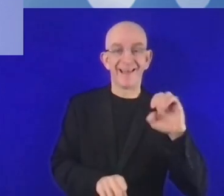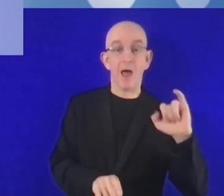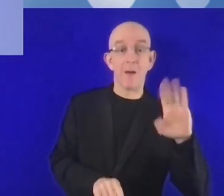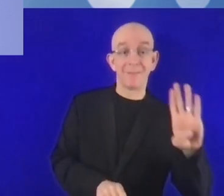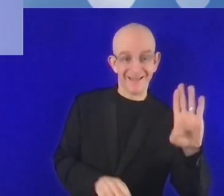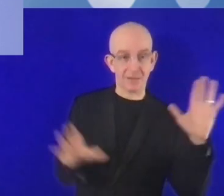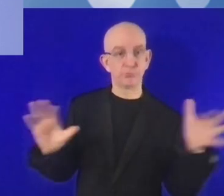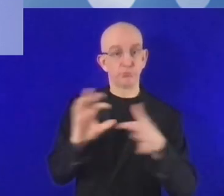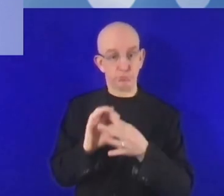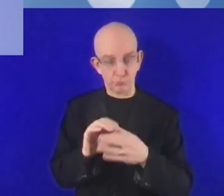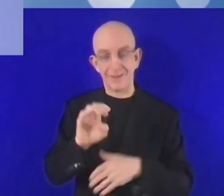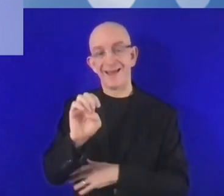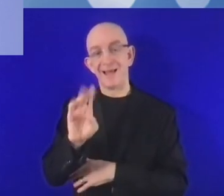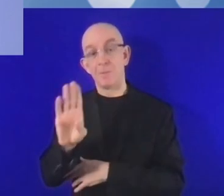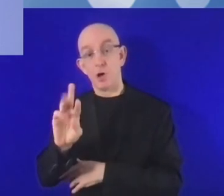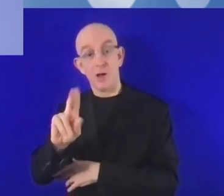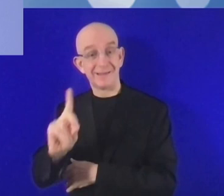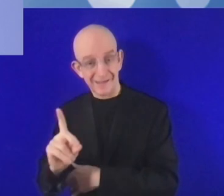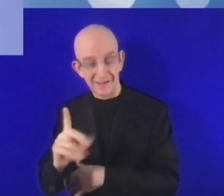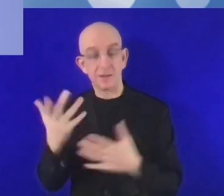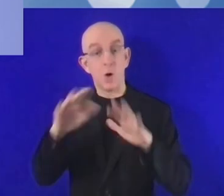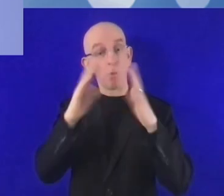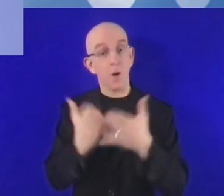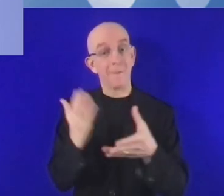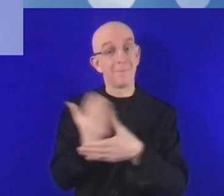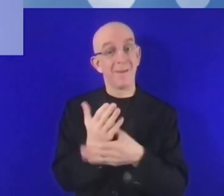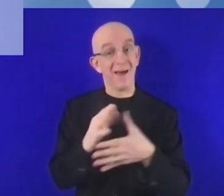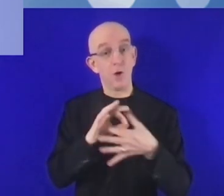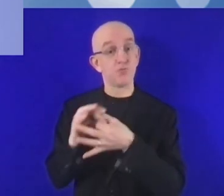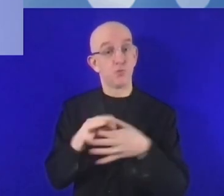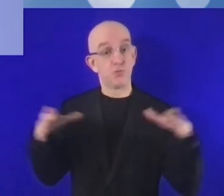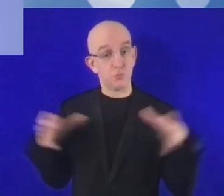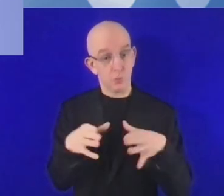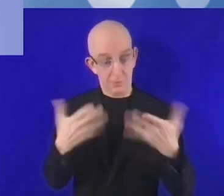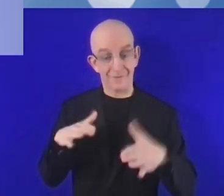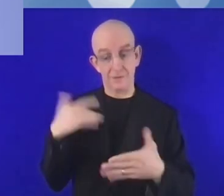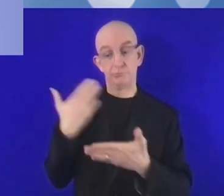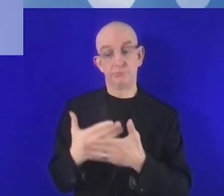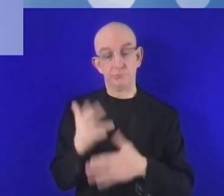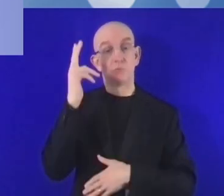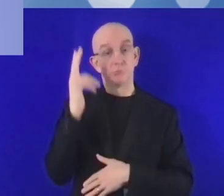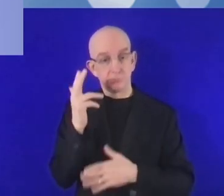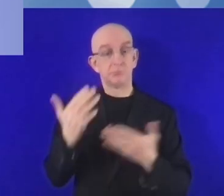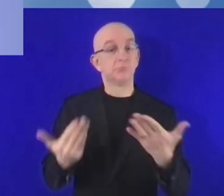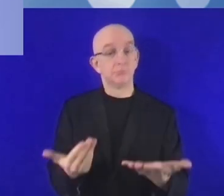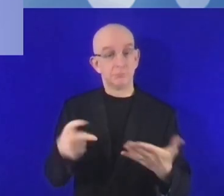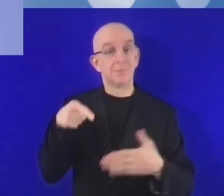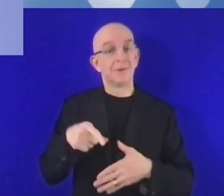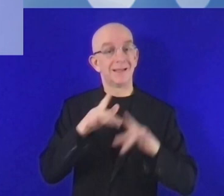المصرفية الإي آي بي. إي بي آر دي وولد بنك جروب